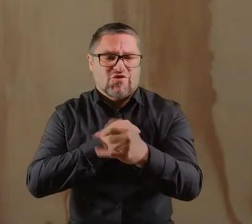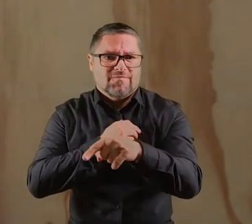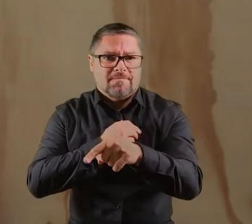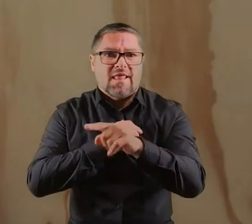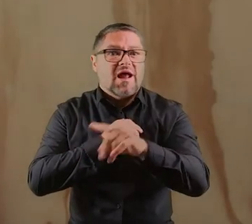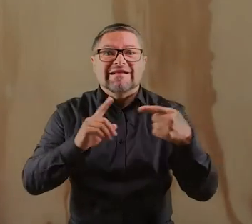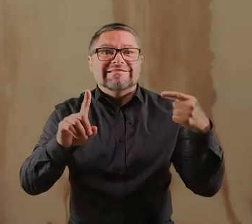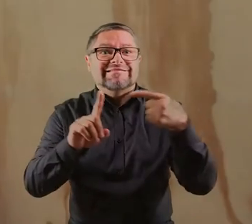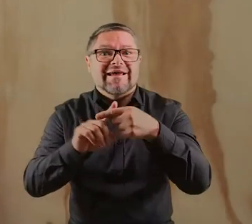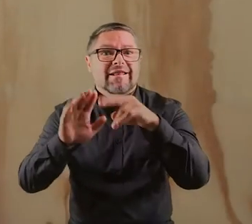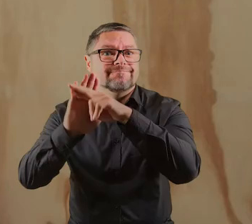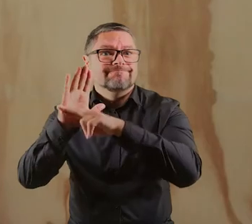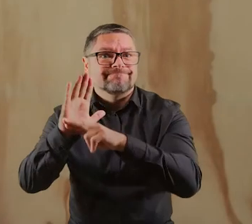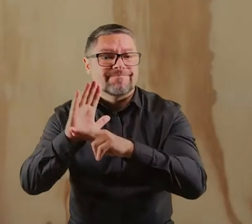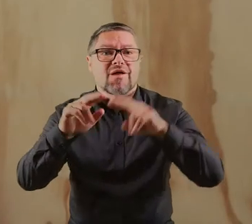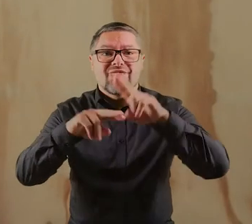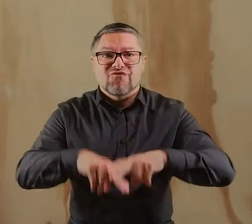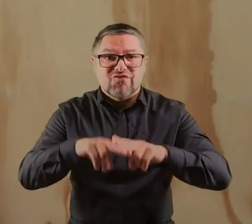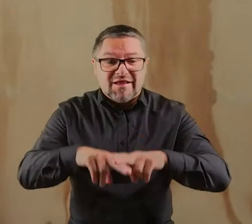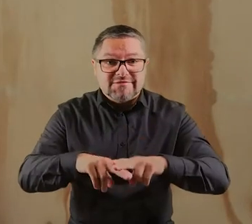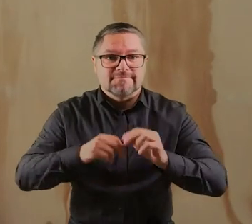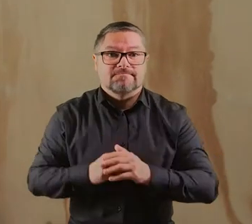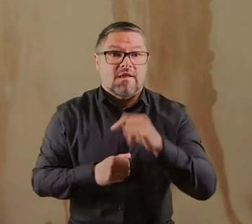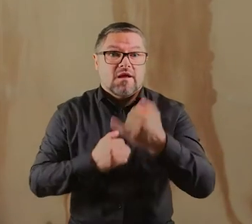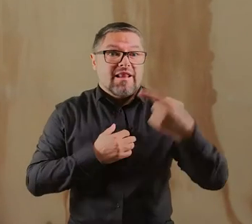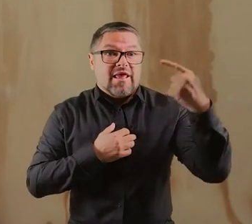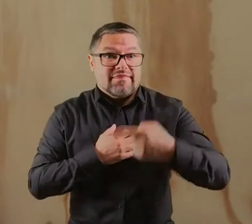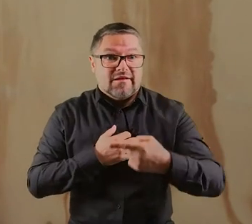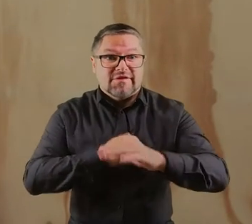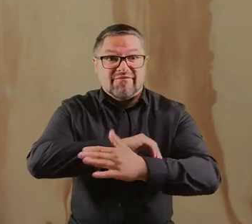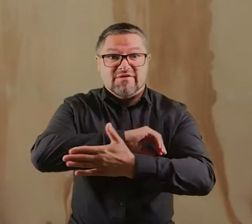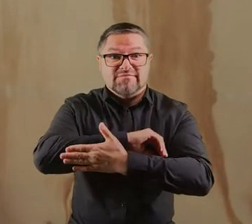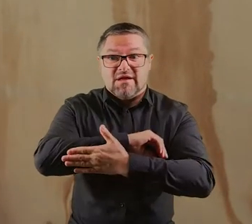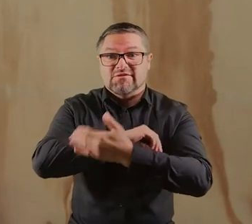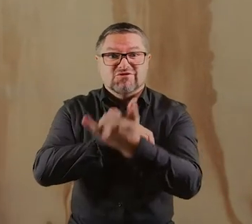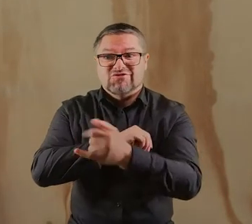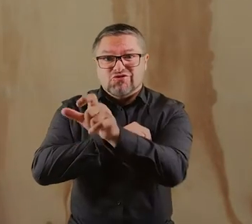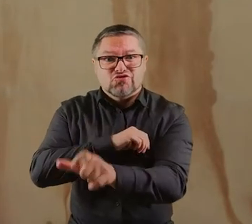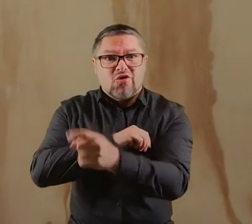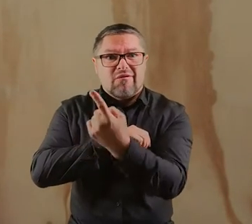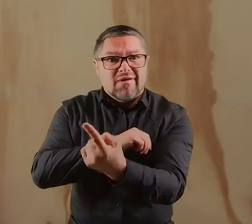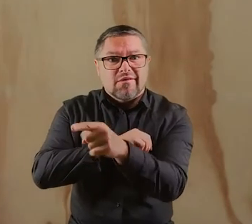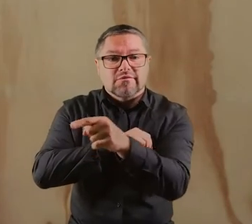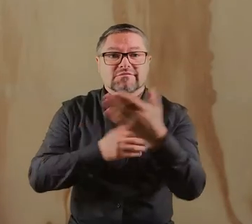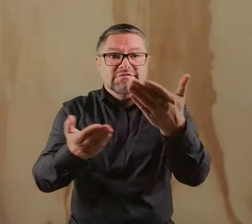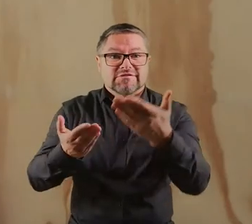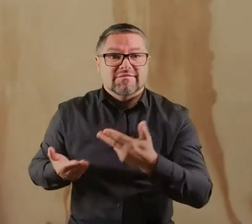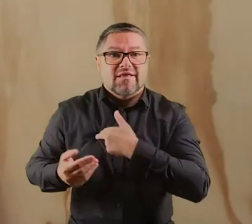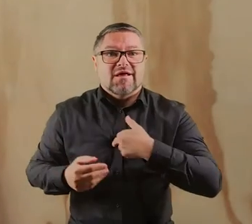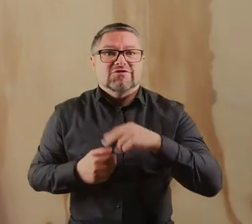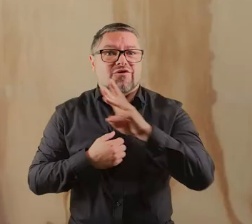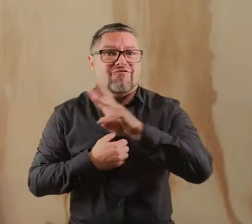podopiecznego, jak również na cele statutowe Fundacji. Jeśli zdecydujecie się Państwo wesprzeć konkretnego podopiecznego,